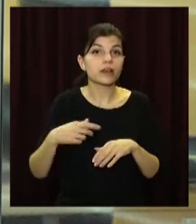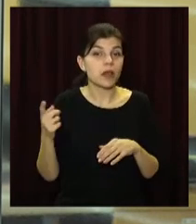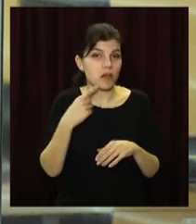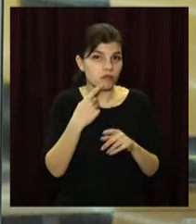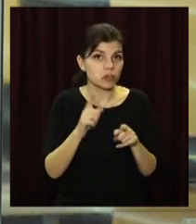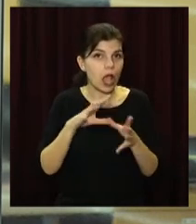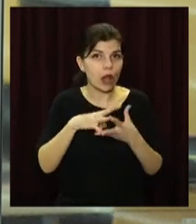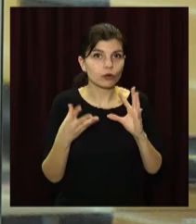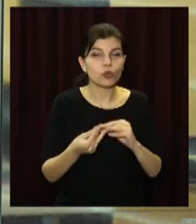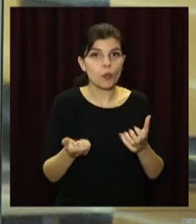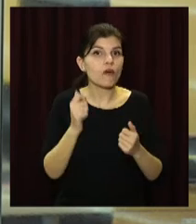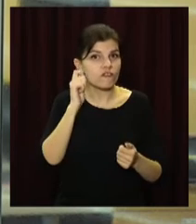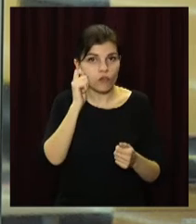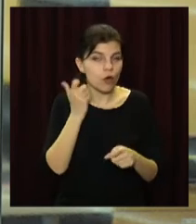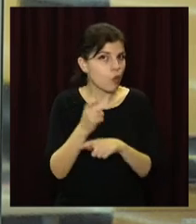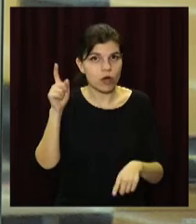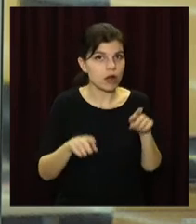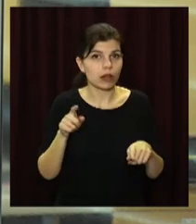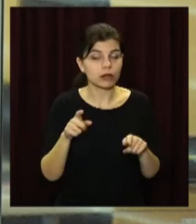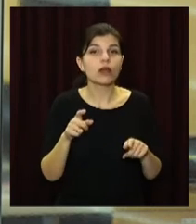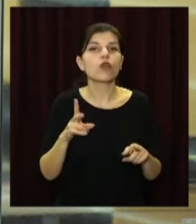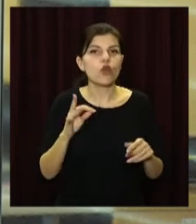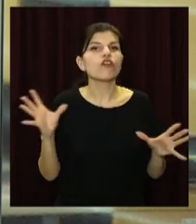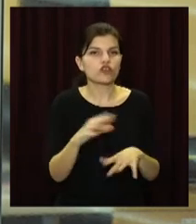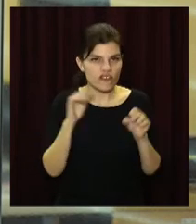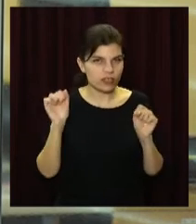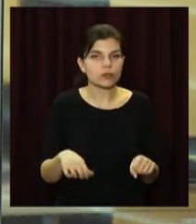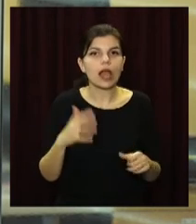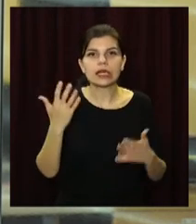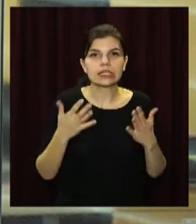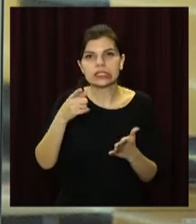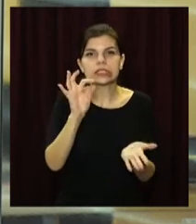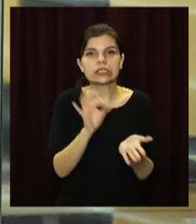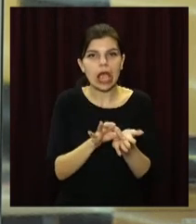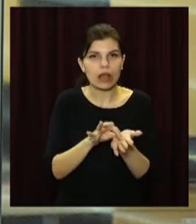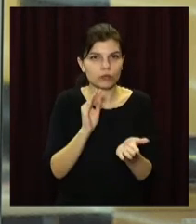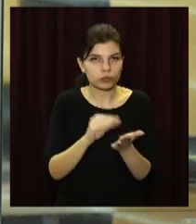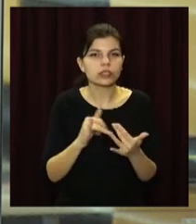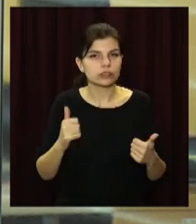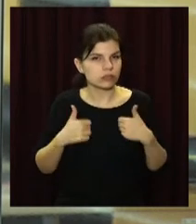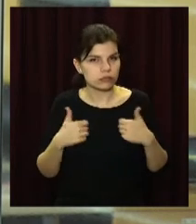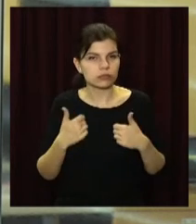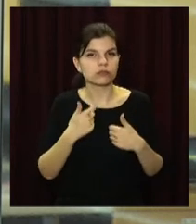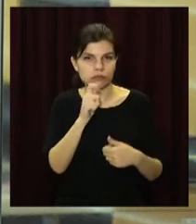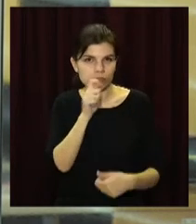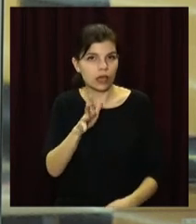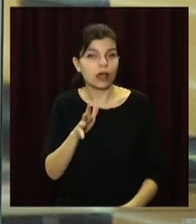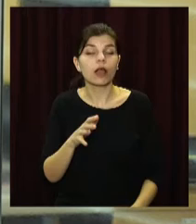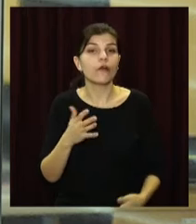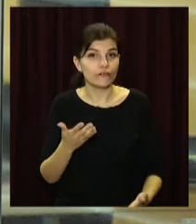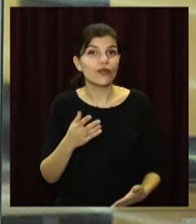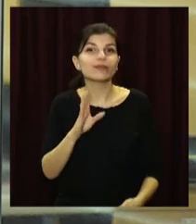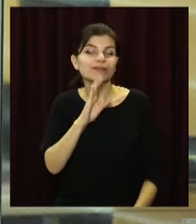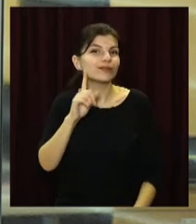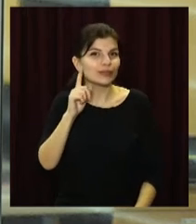такі результати в їхньому віці – рідкість. Але все можливе, якщо ставити чіткі цілі та наполегливо тренуватися. Наразі